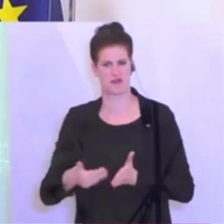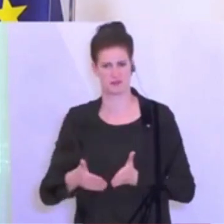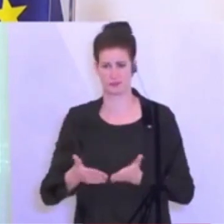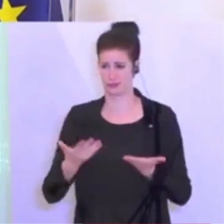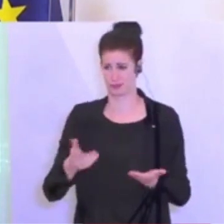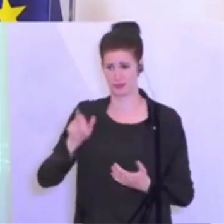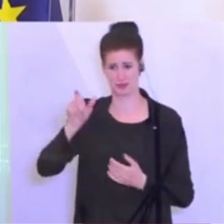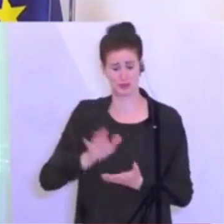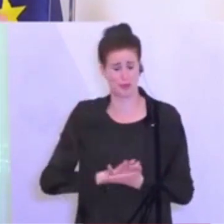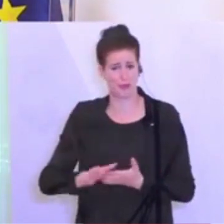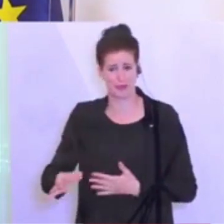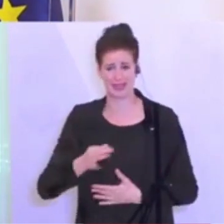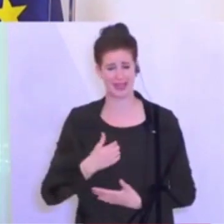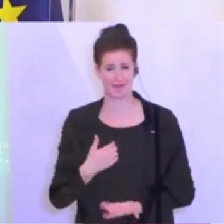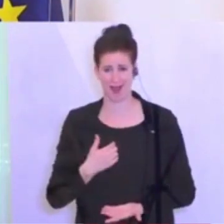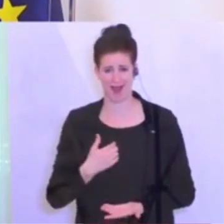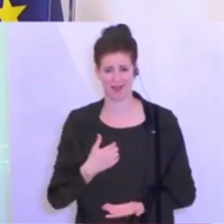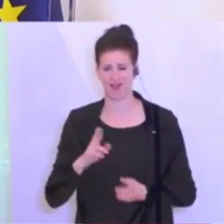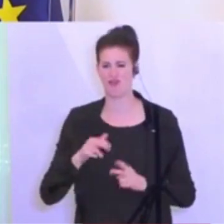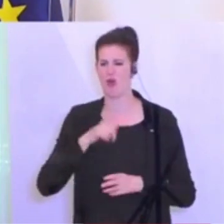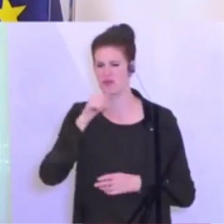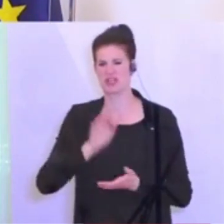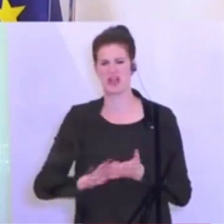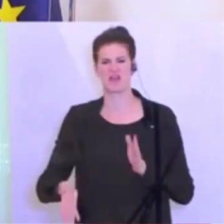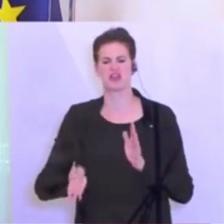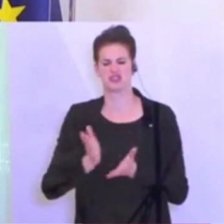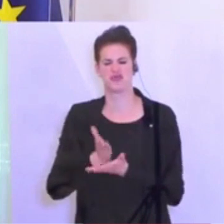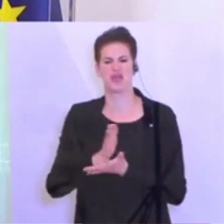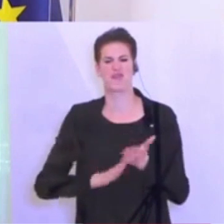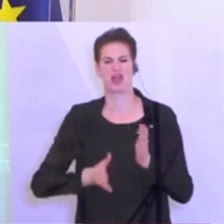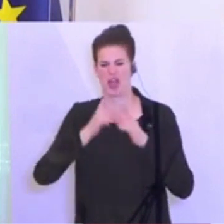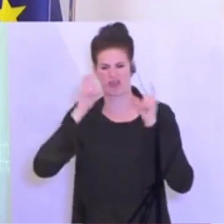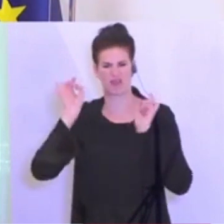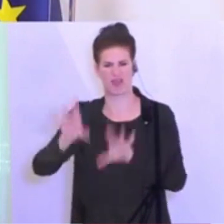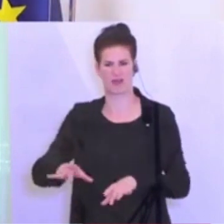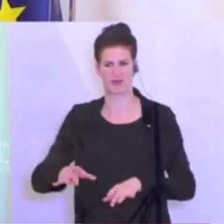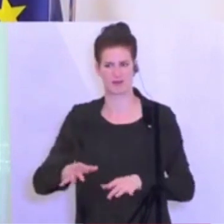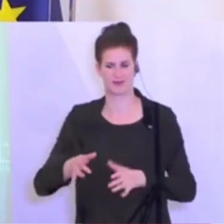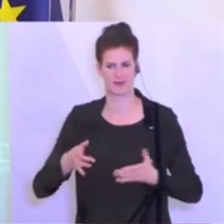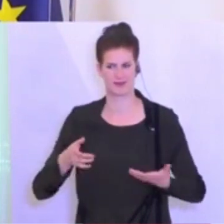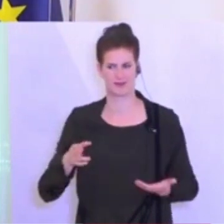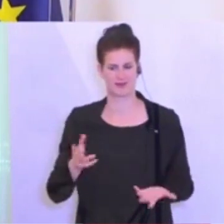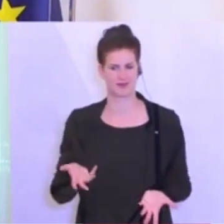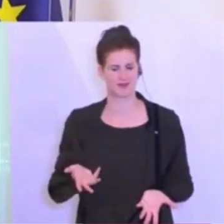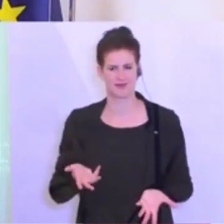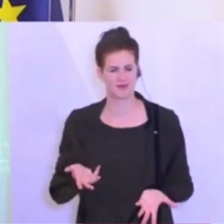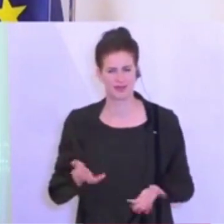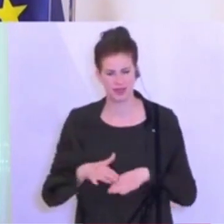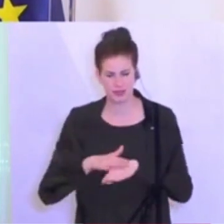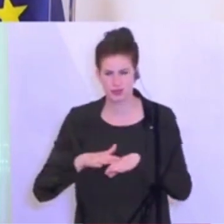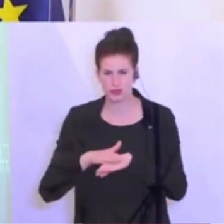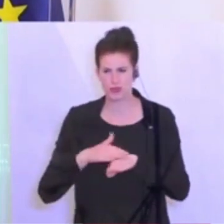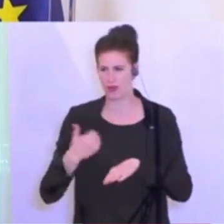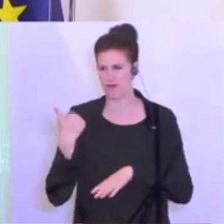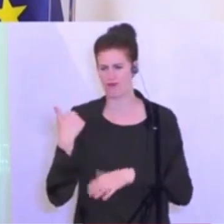und ob wir uns die dann gleich sparen hätten können, dann müsste ich erwähnen, dass die Situation vor acht